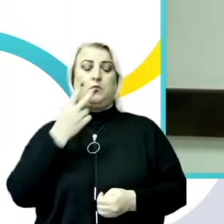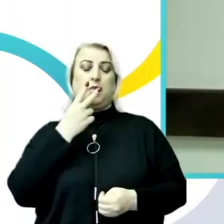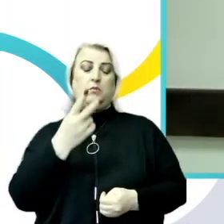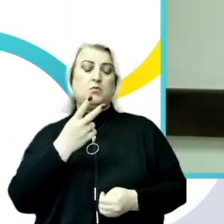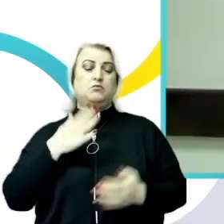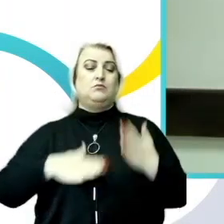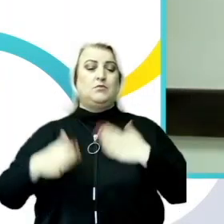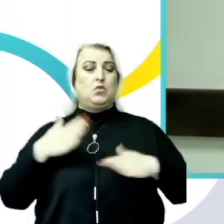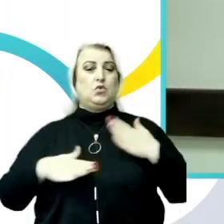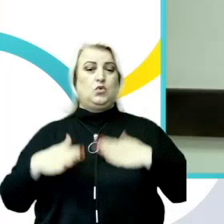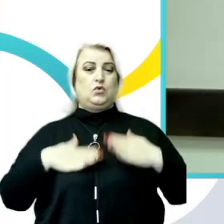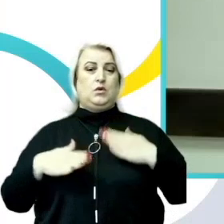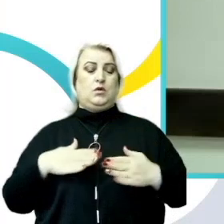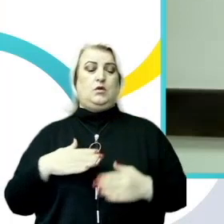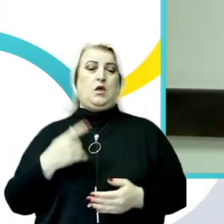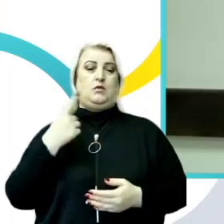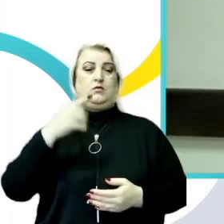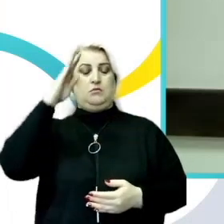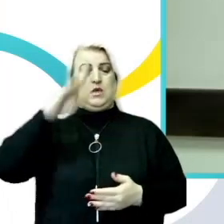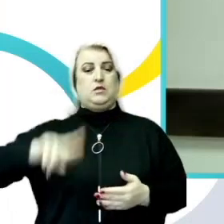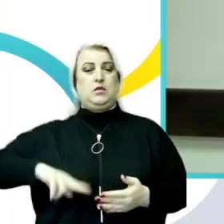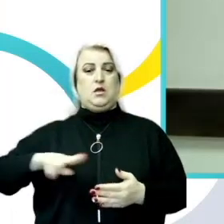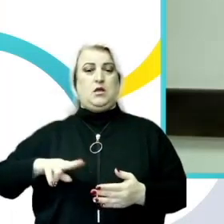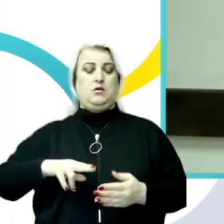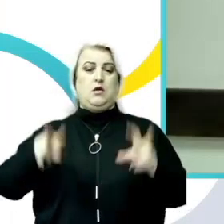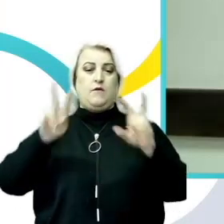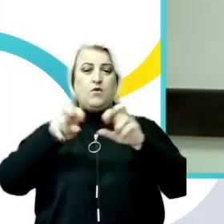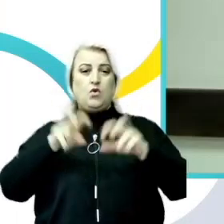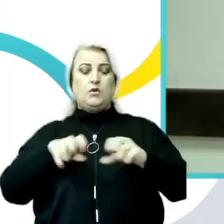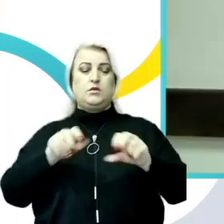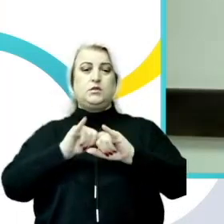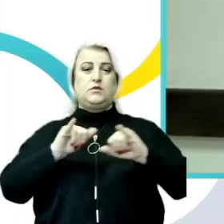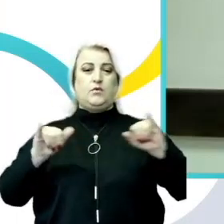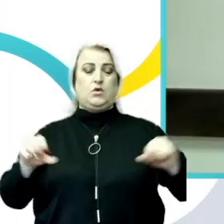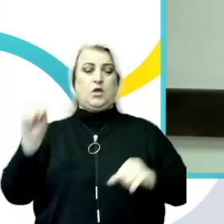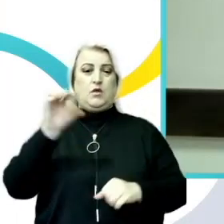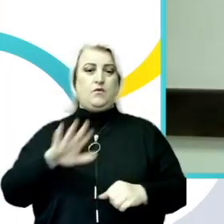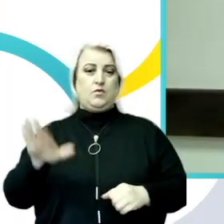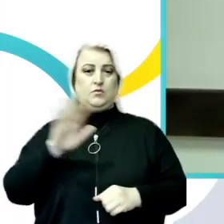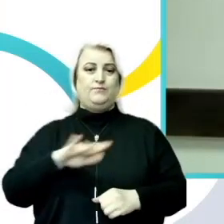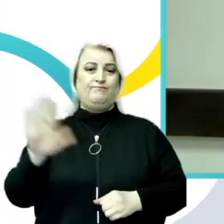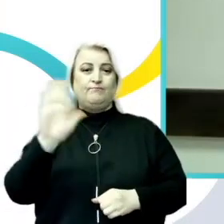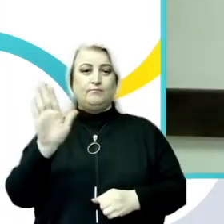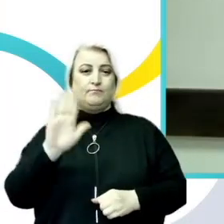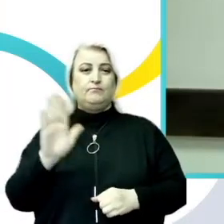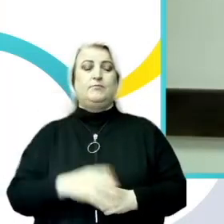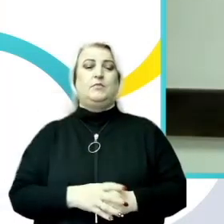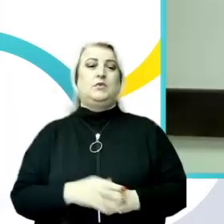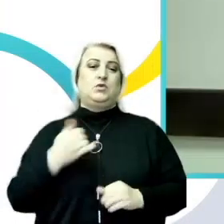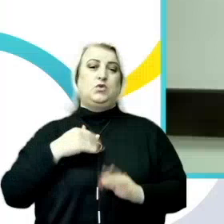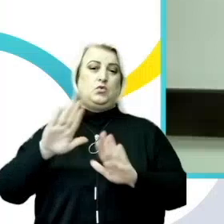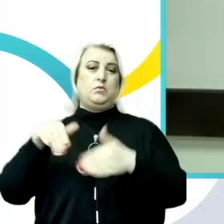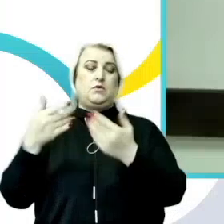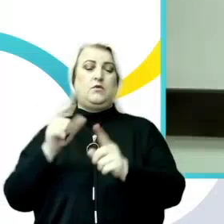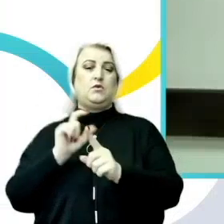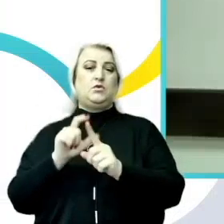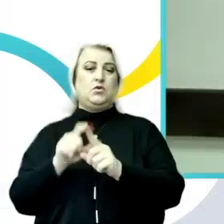Andrei Brighiden, director de evaluare și dezvoltare la Fundația Este Europeană. Îl salut și îi ofer cuvântul pentru